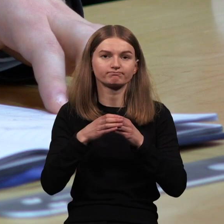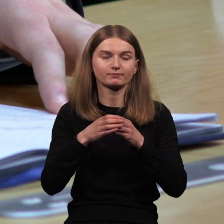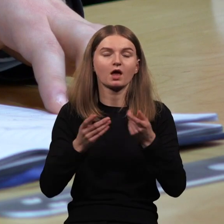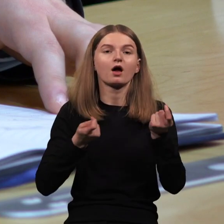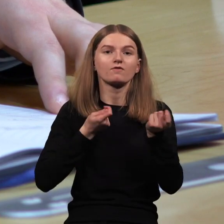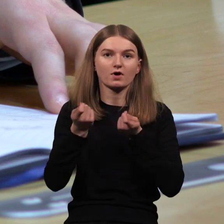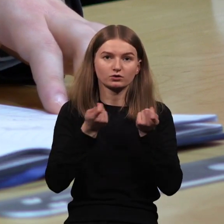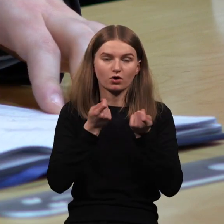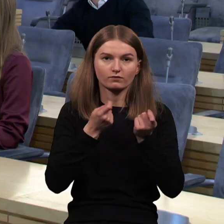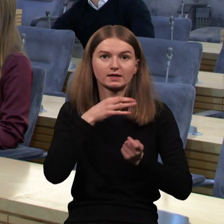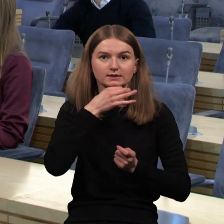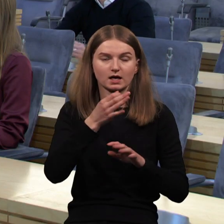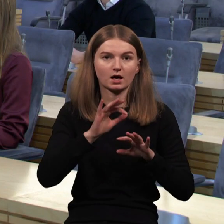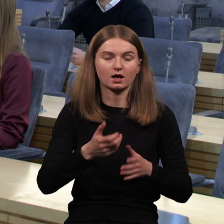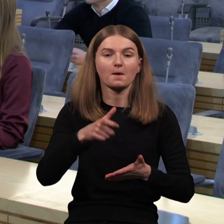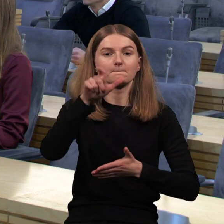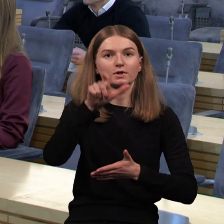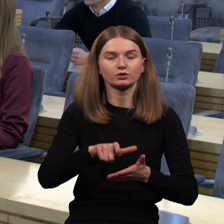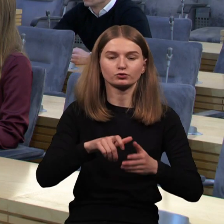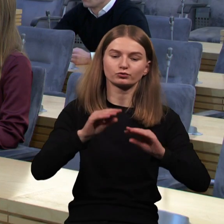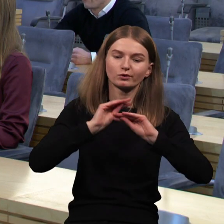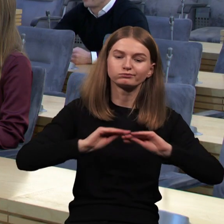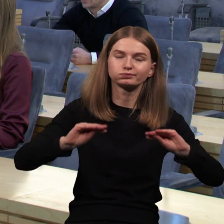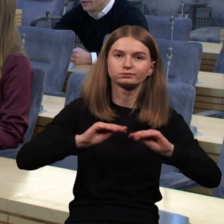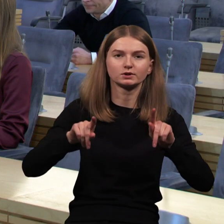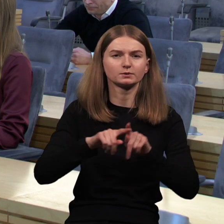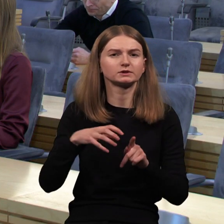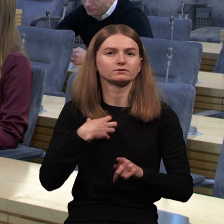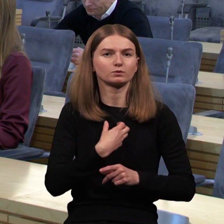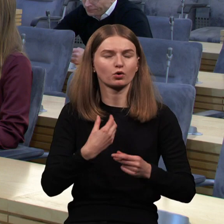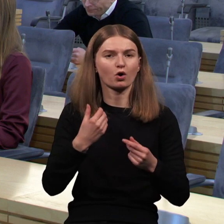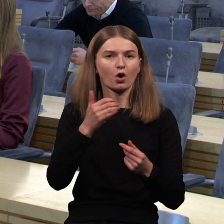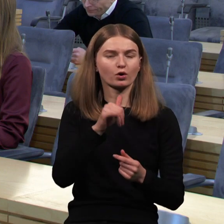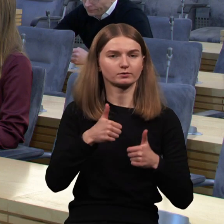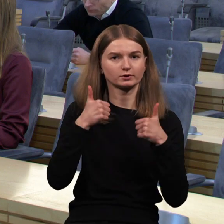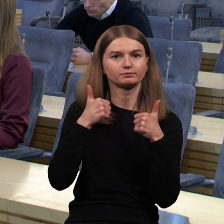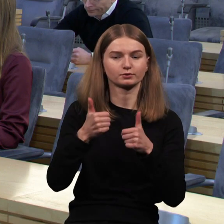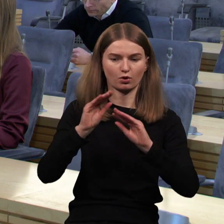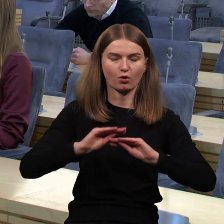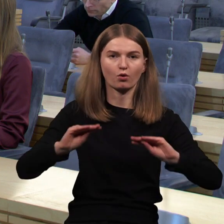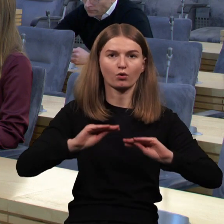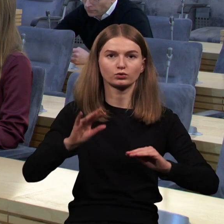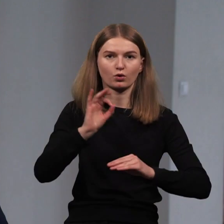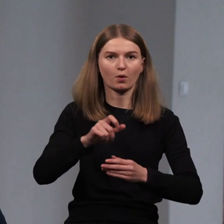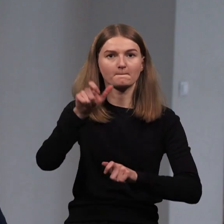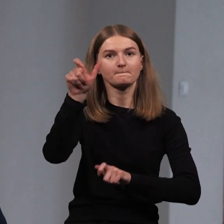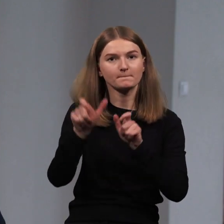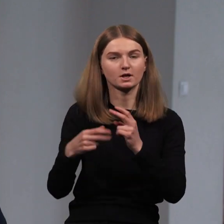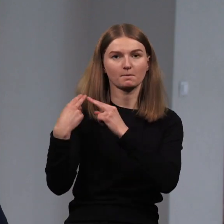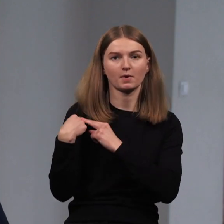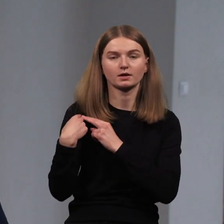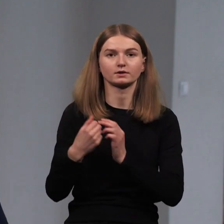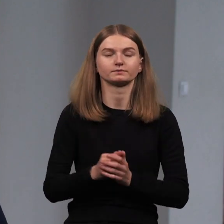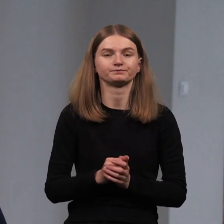pilietiškumo ūkdymo svarbą, akcentuoja kokybišką ūkdybą. Kartu tai eina žingsnis žingsnių su